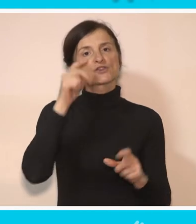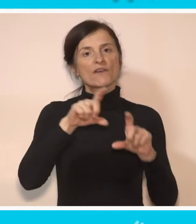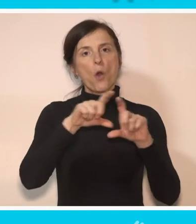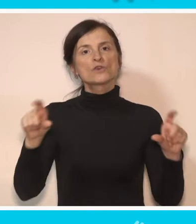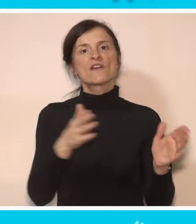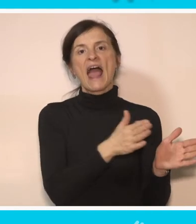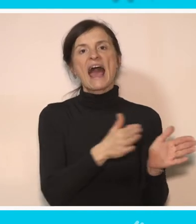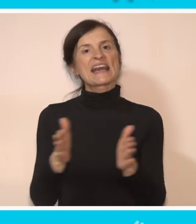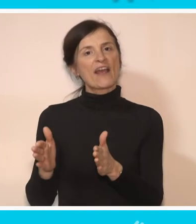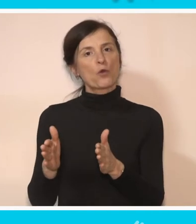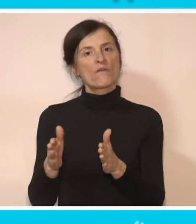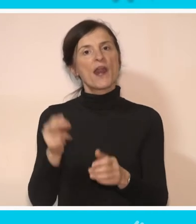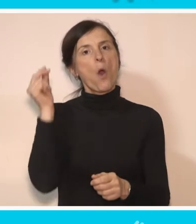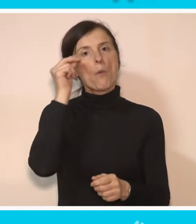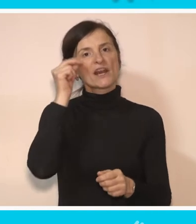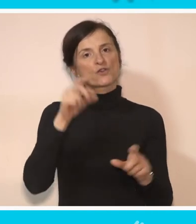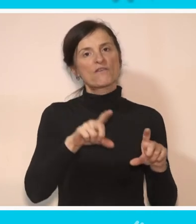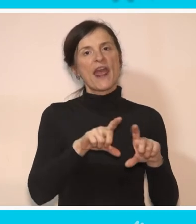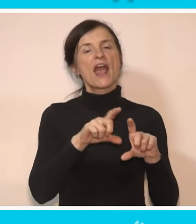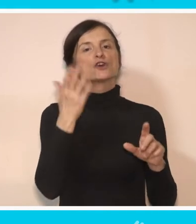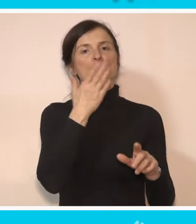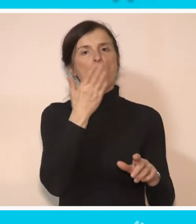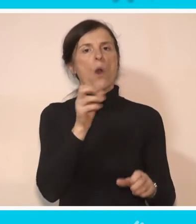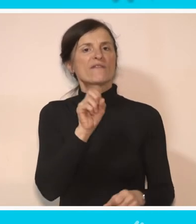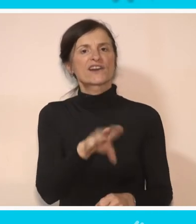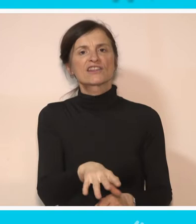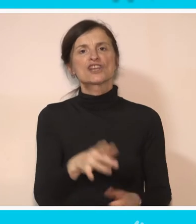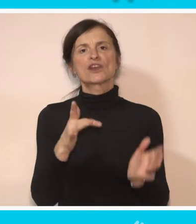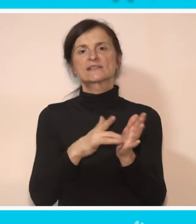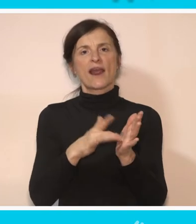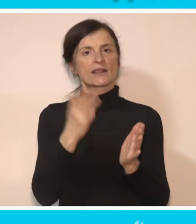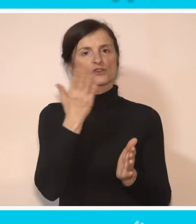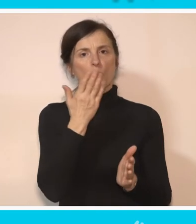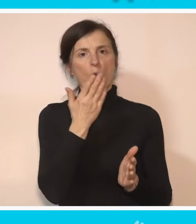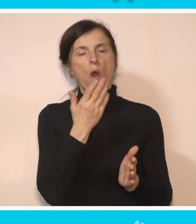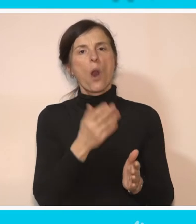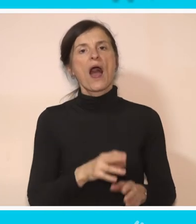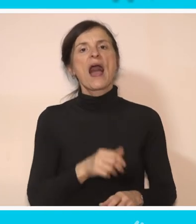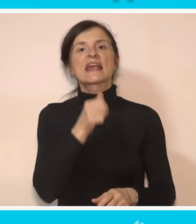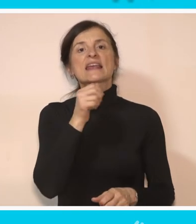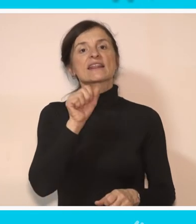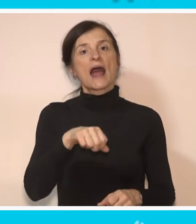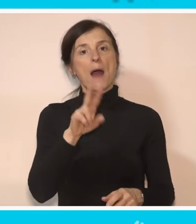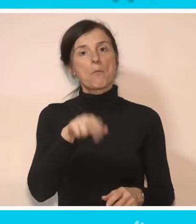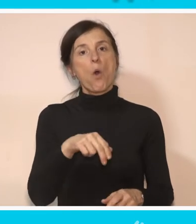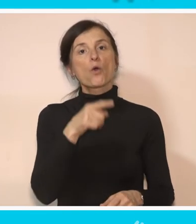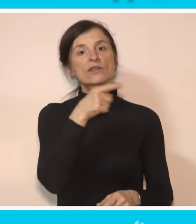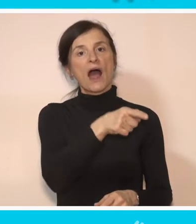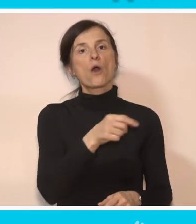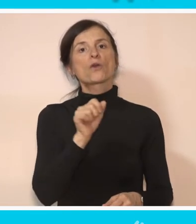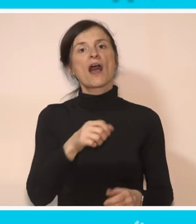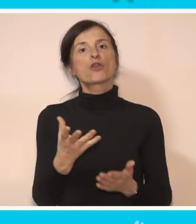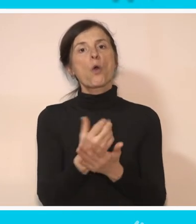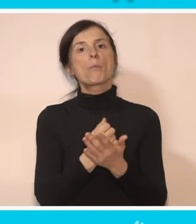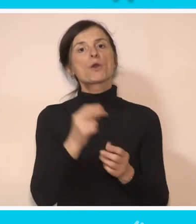obrazovne ustanove redovne, obrazovne ustanove redovne škole, vrtiće, srednje škole, i da mogu na